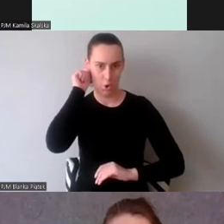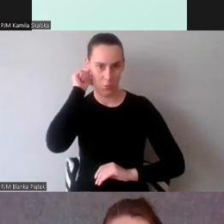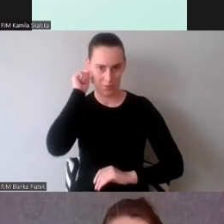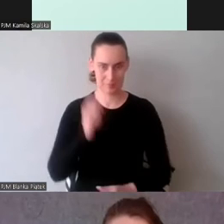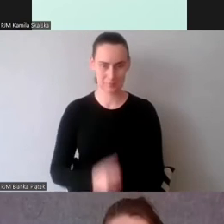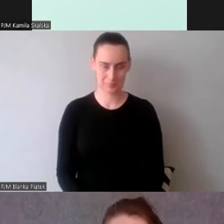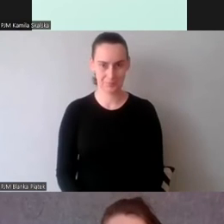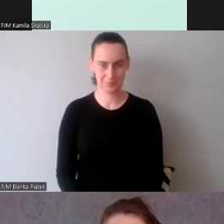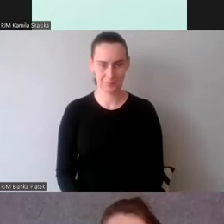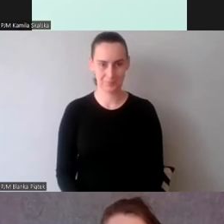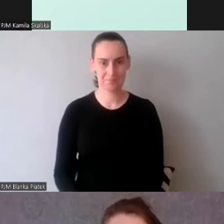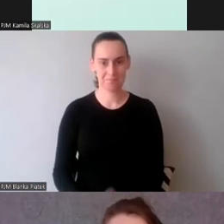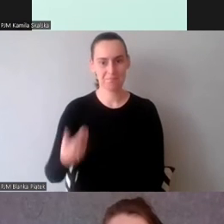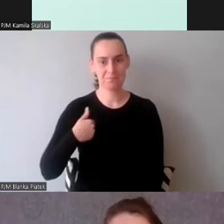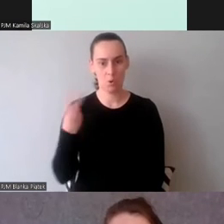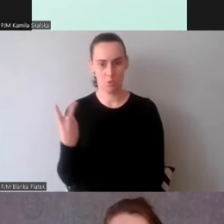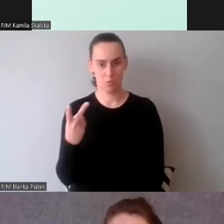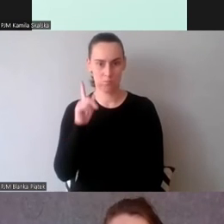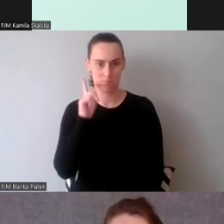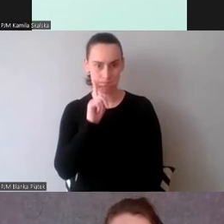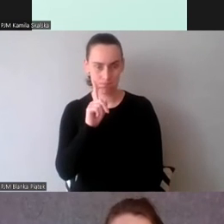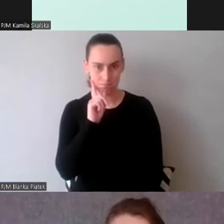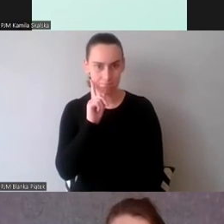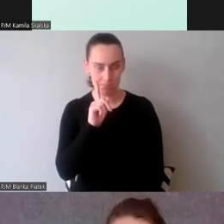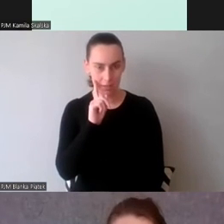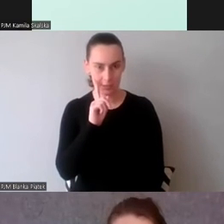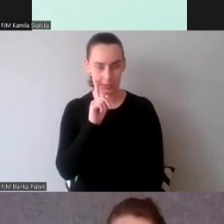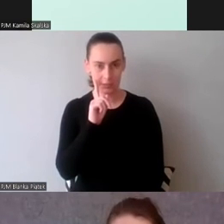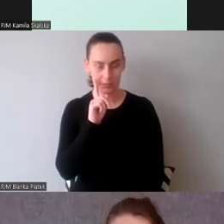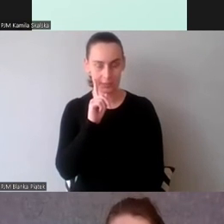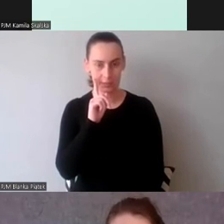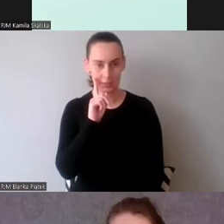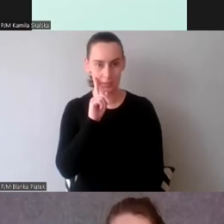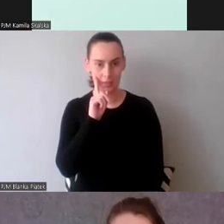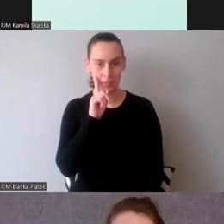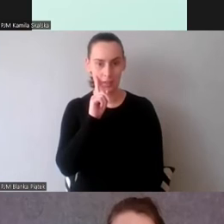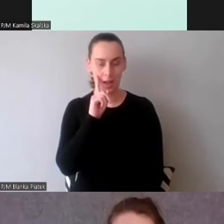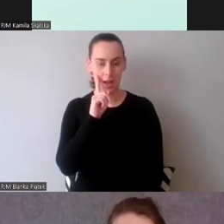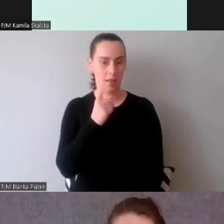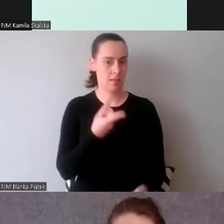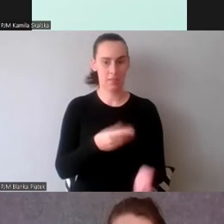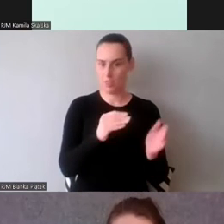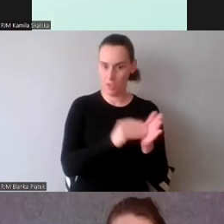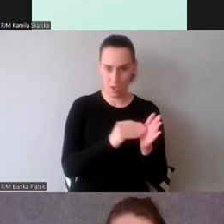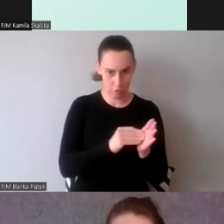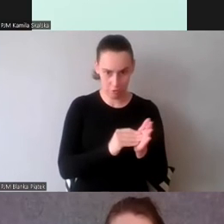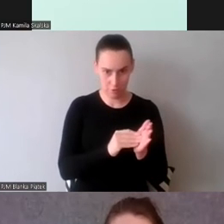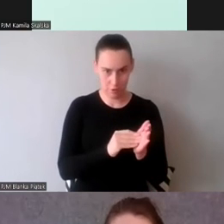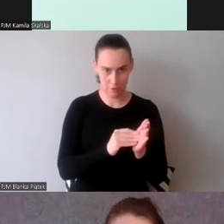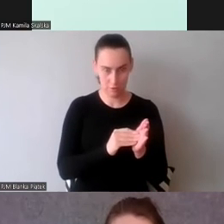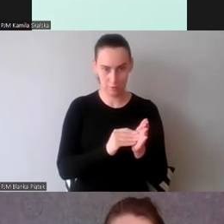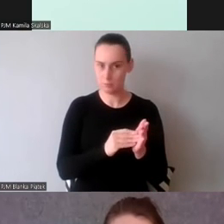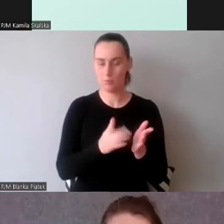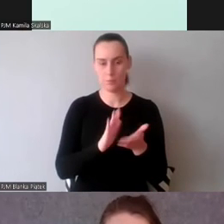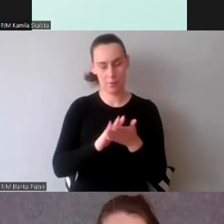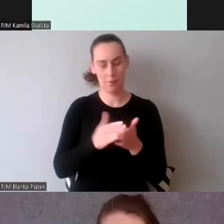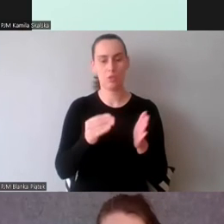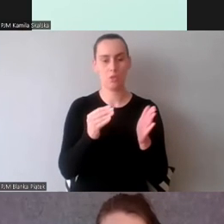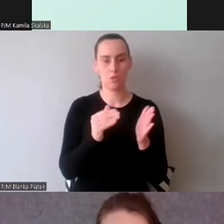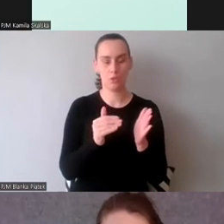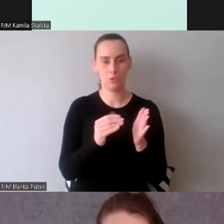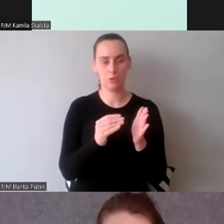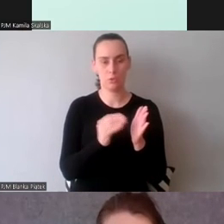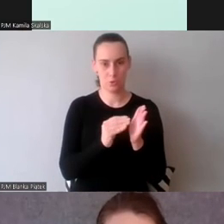Mieliśmy dwóch mężczyzn wśród niedoświadczonych, wśród doświadczonych tłumaczy i trzech